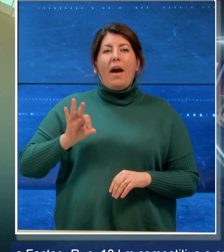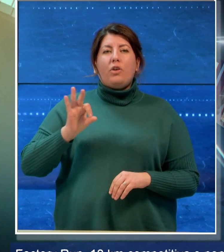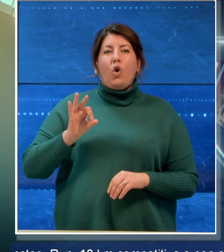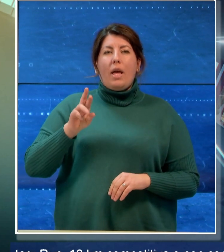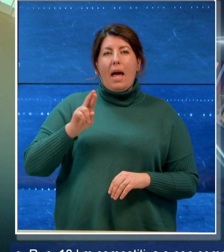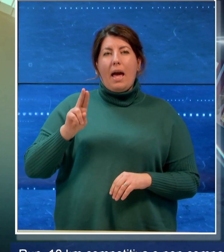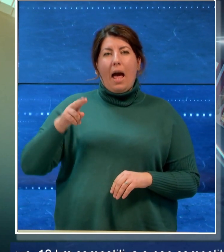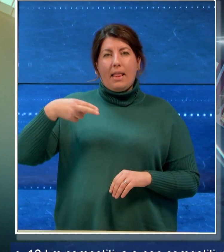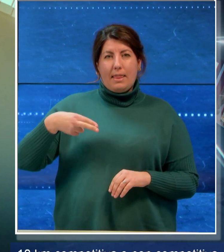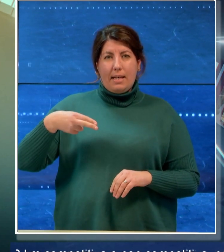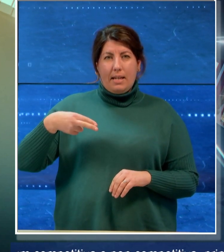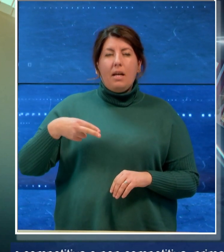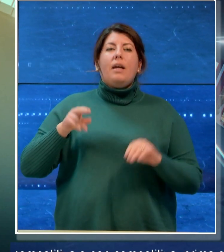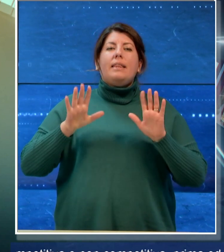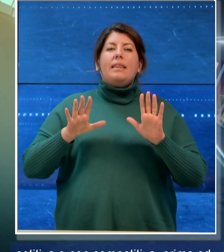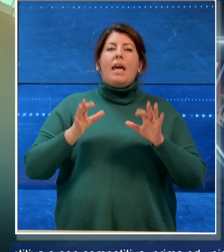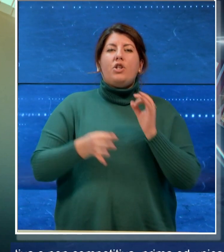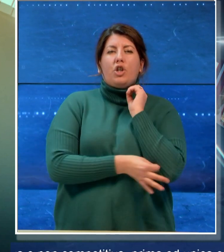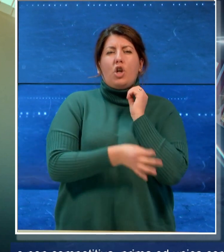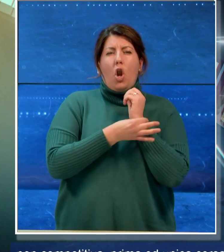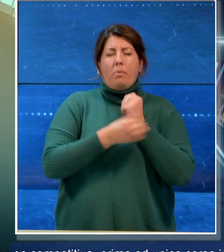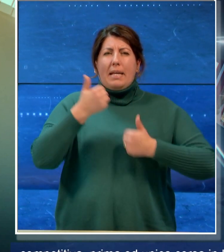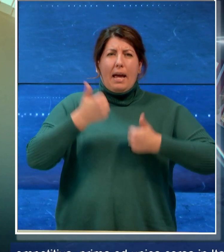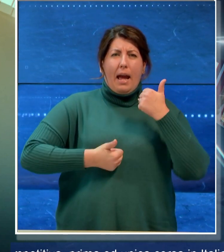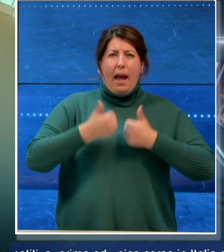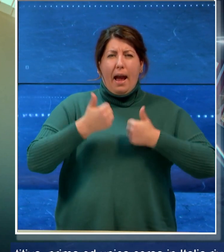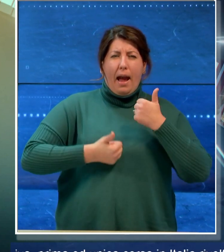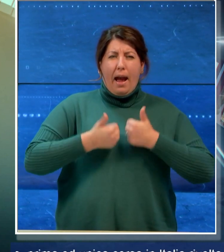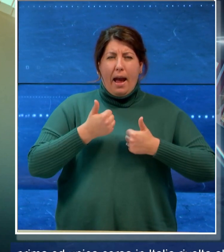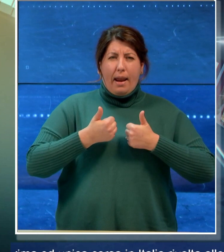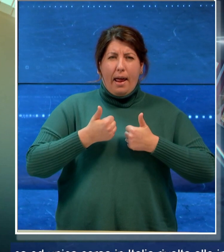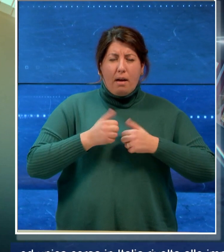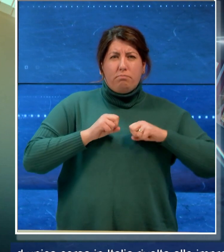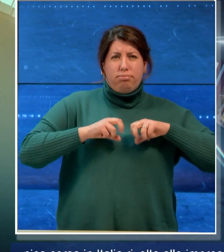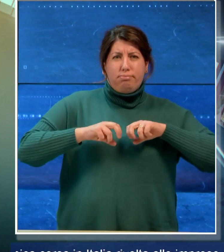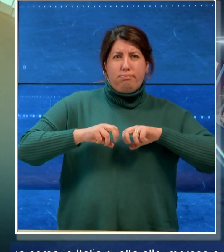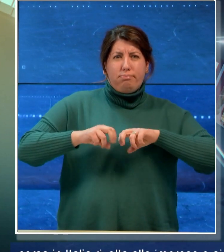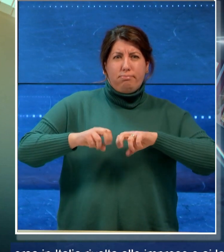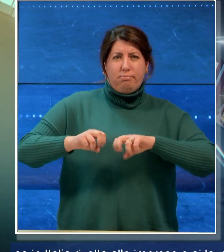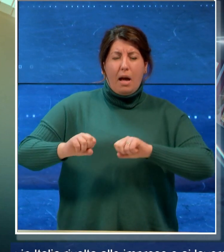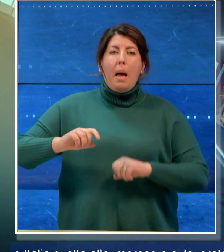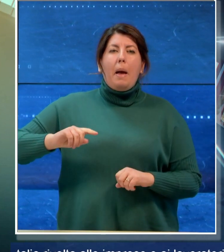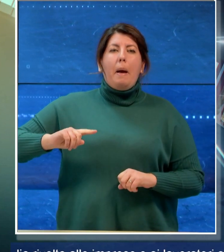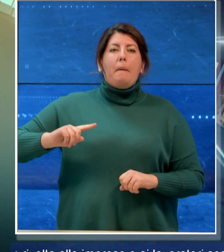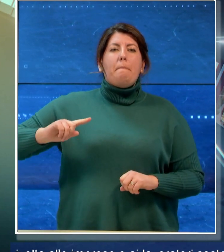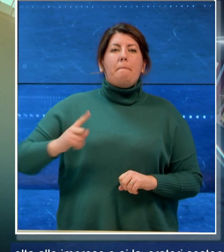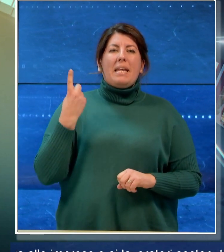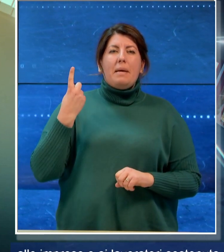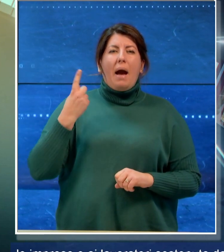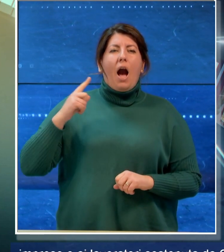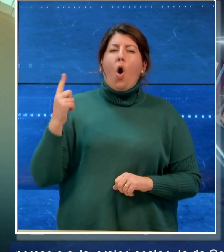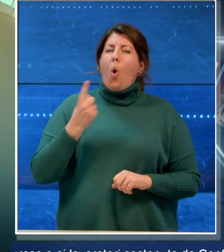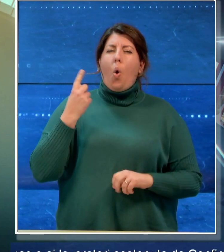10 chilometri competitiva e non competitiva prima e unica corsa in